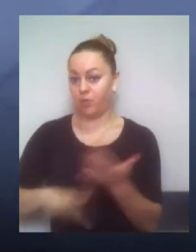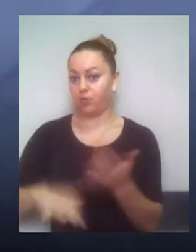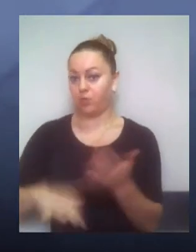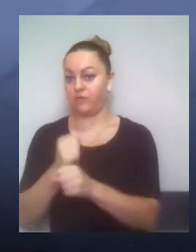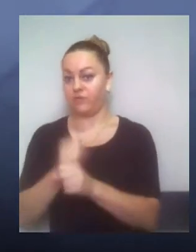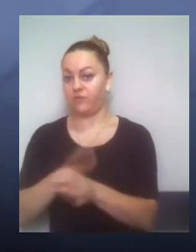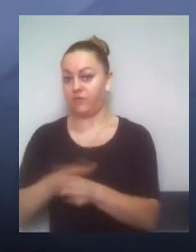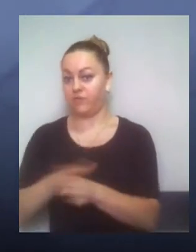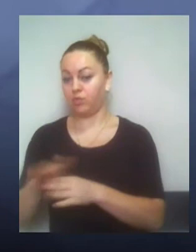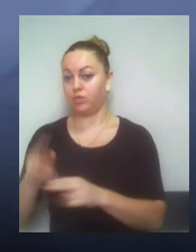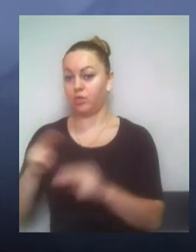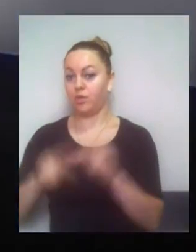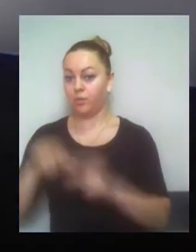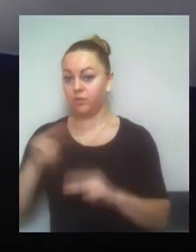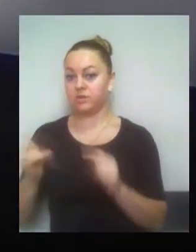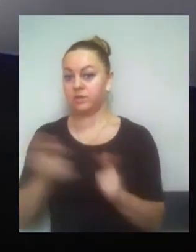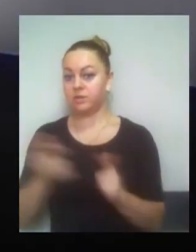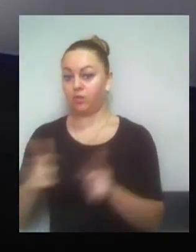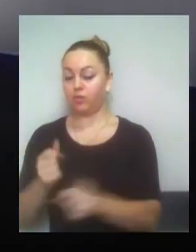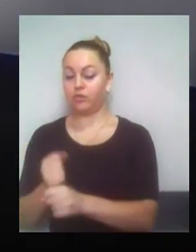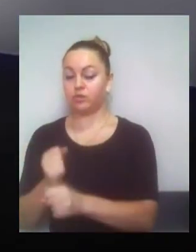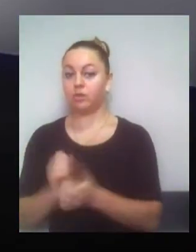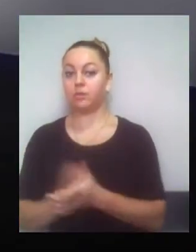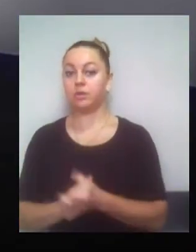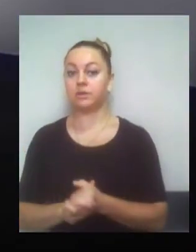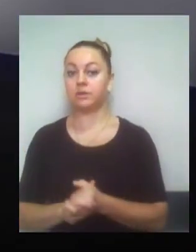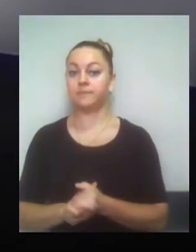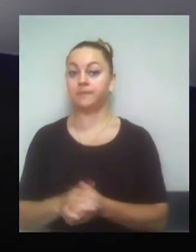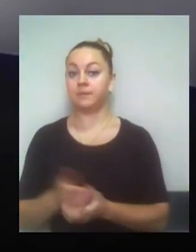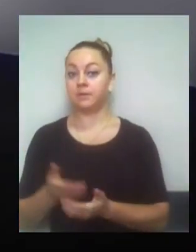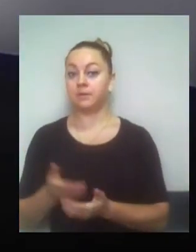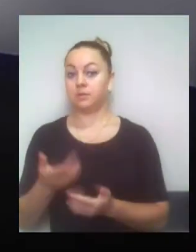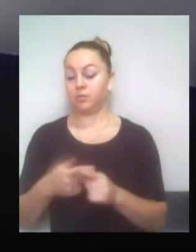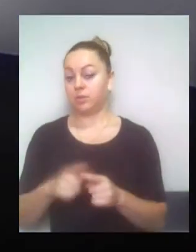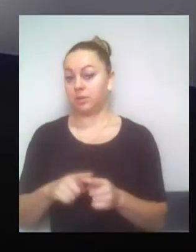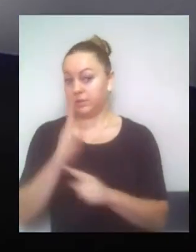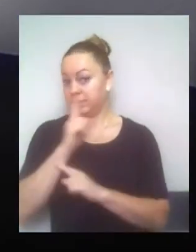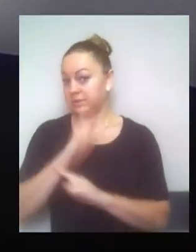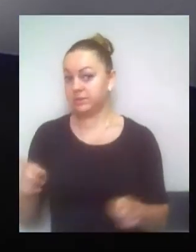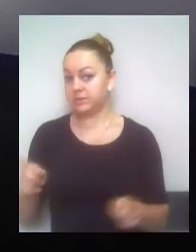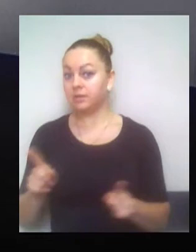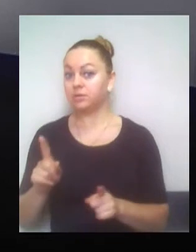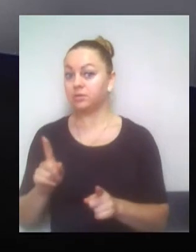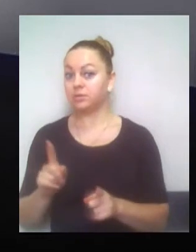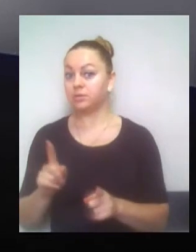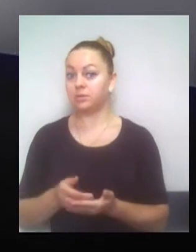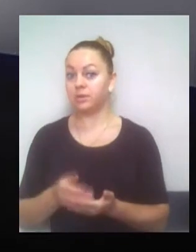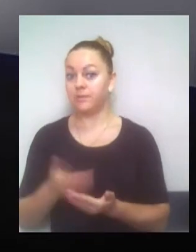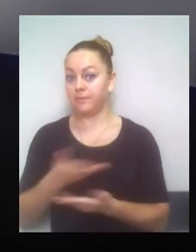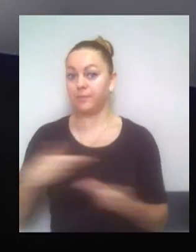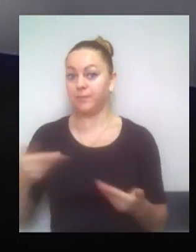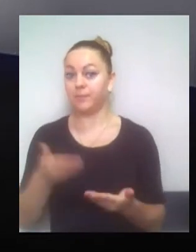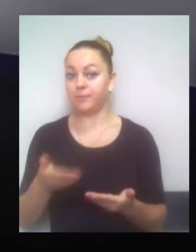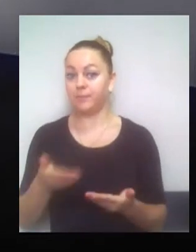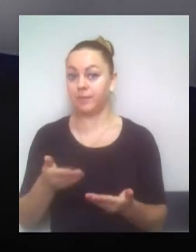як там правильно вони їх називають. Тому це для нас дуже дивно. І ми, взагалі, звичайно, це